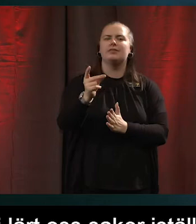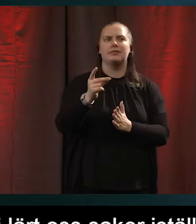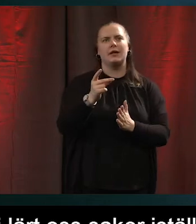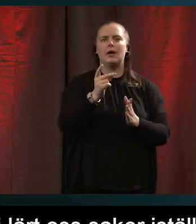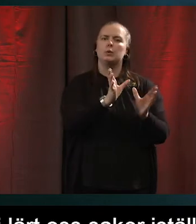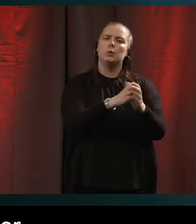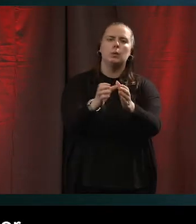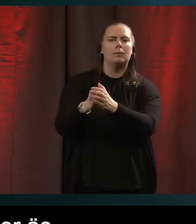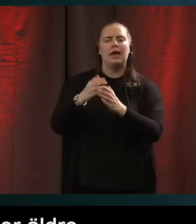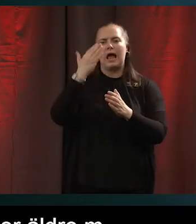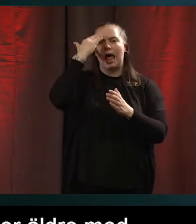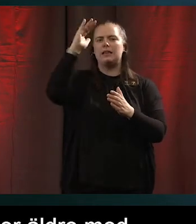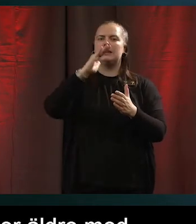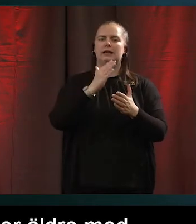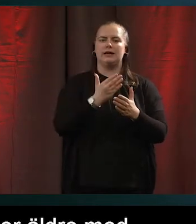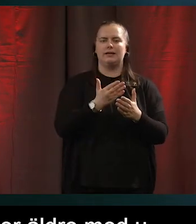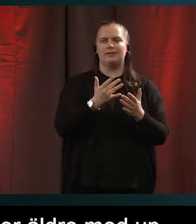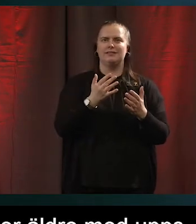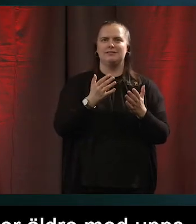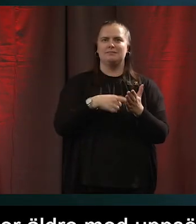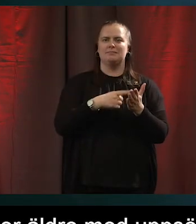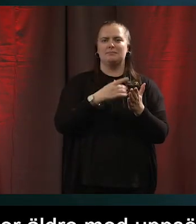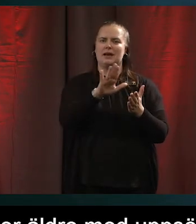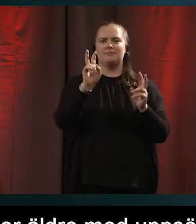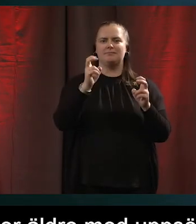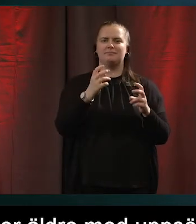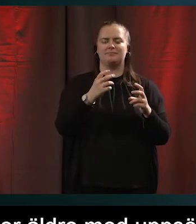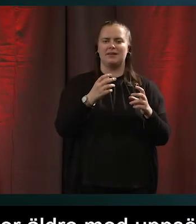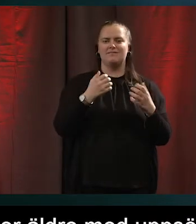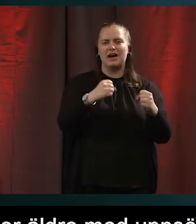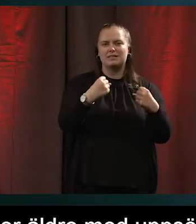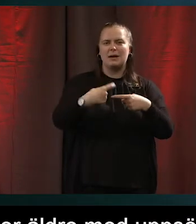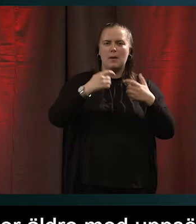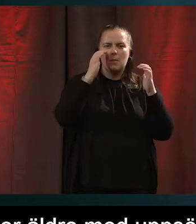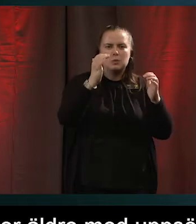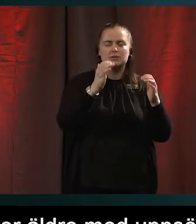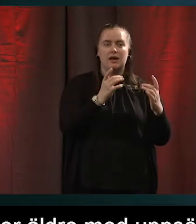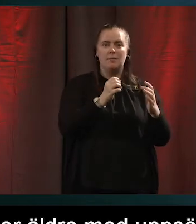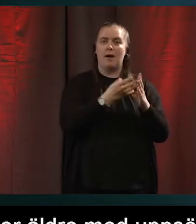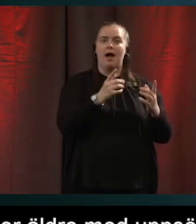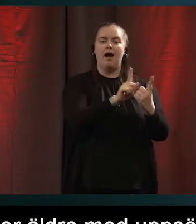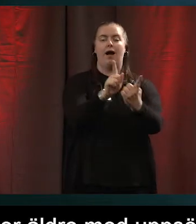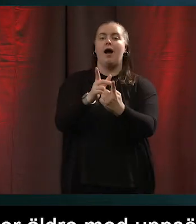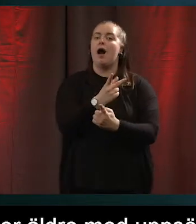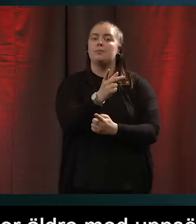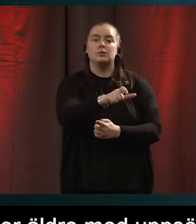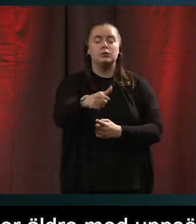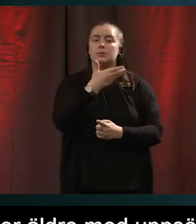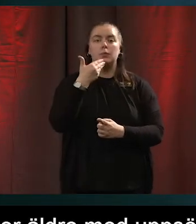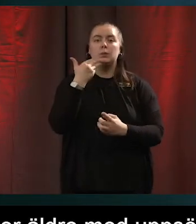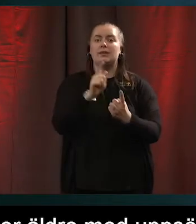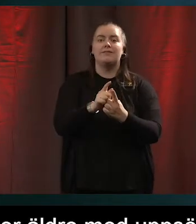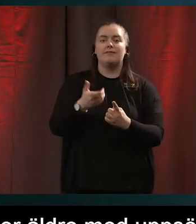med den här uppsökande bussverksamheten än ni hade gjort annars. Det finns ju alltid en risk att man fortsätter i